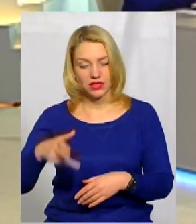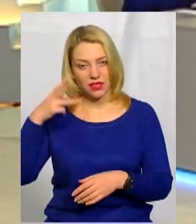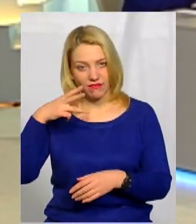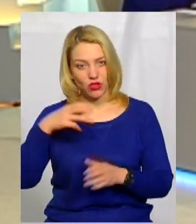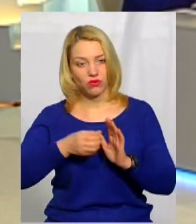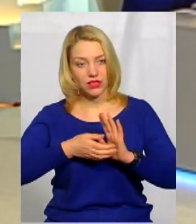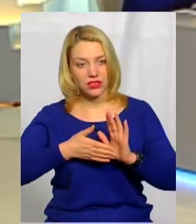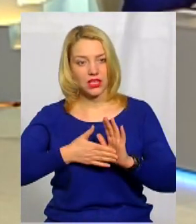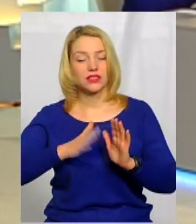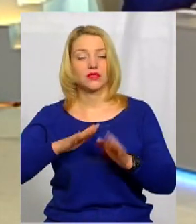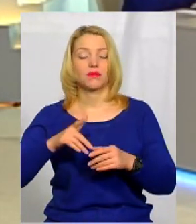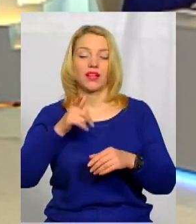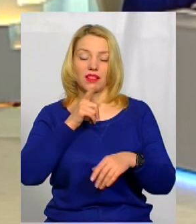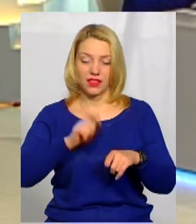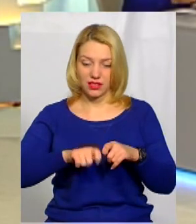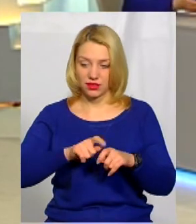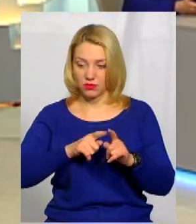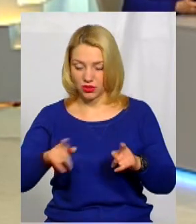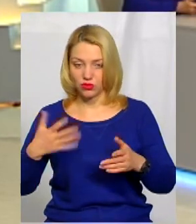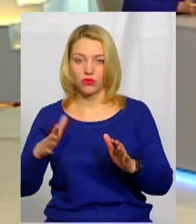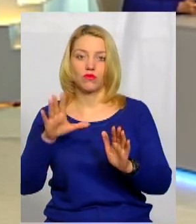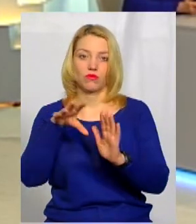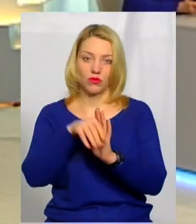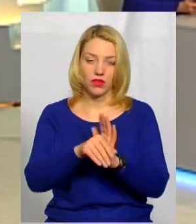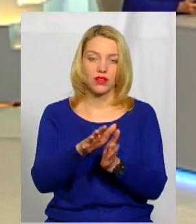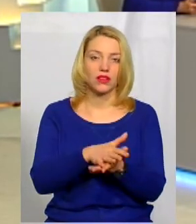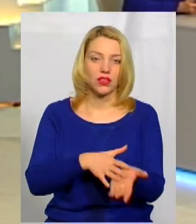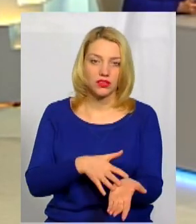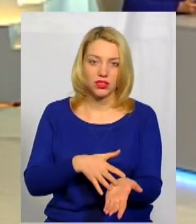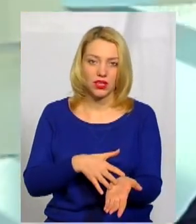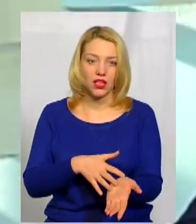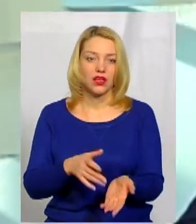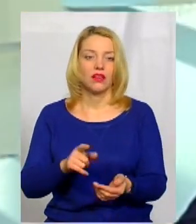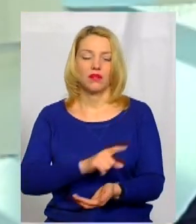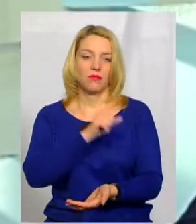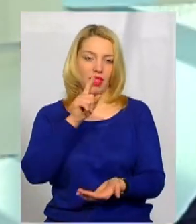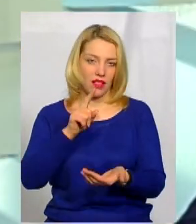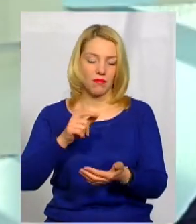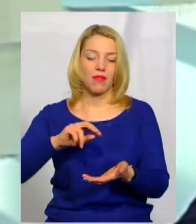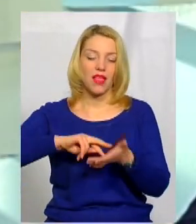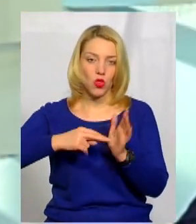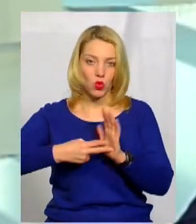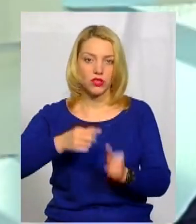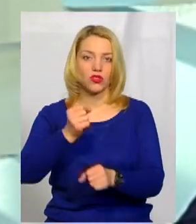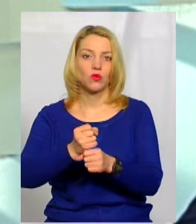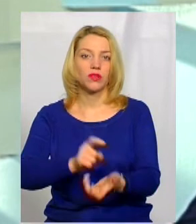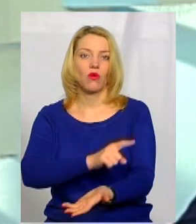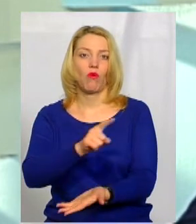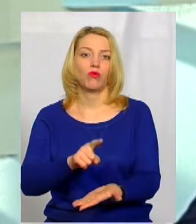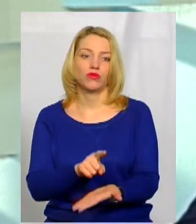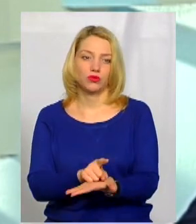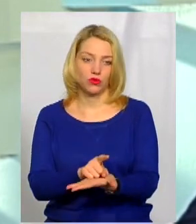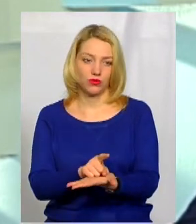цей, пройде тестовий період, запровадиться. Плануєте її зробити обов'язково. Якщо